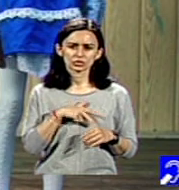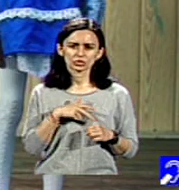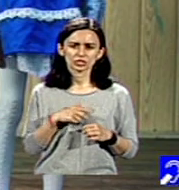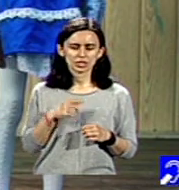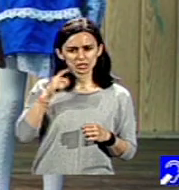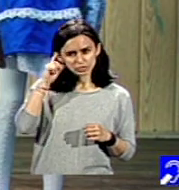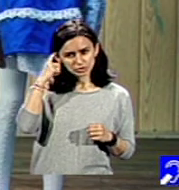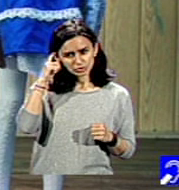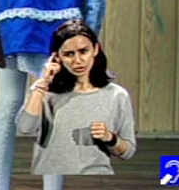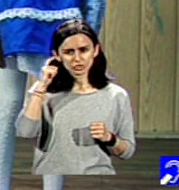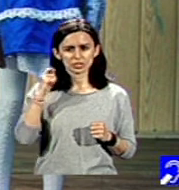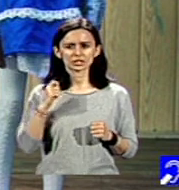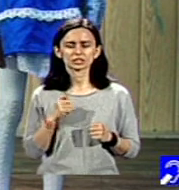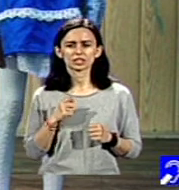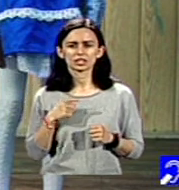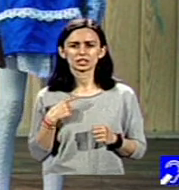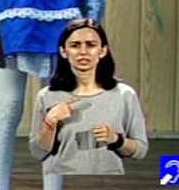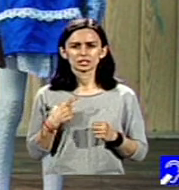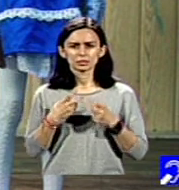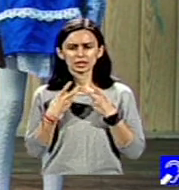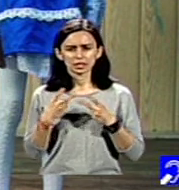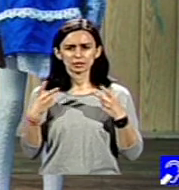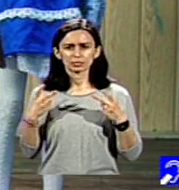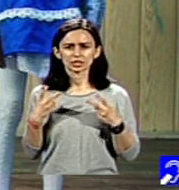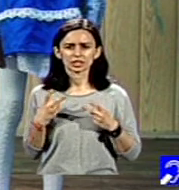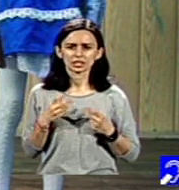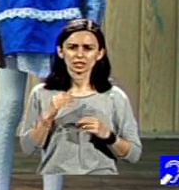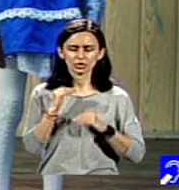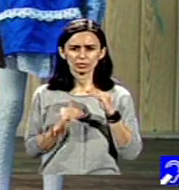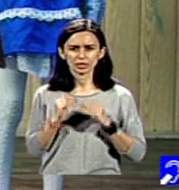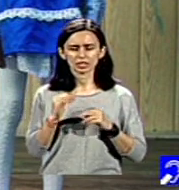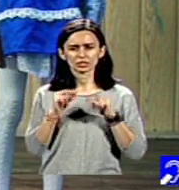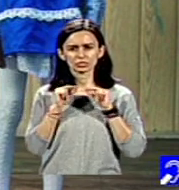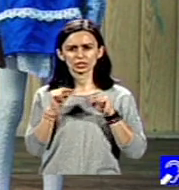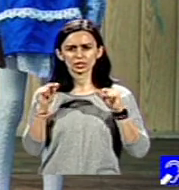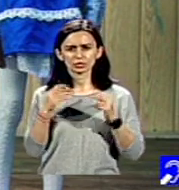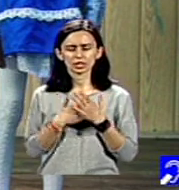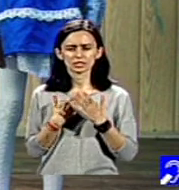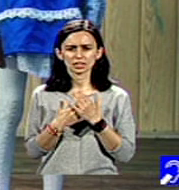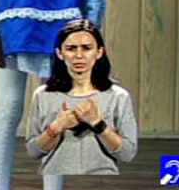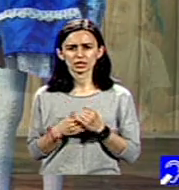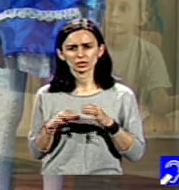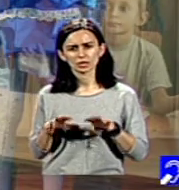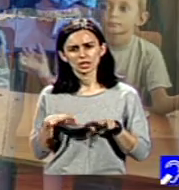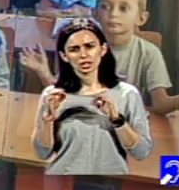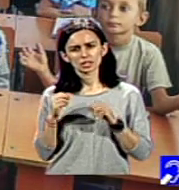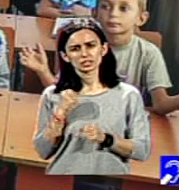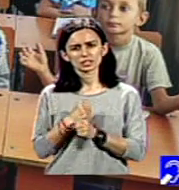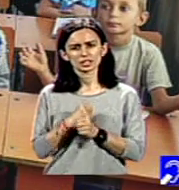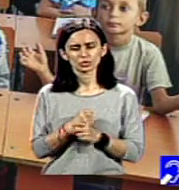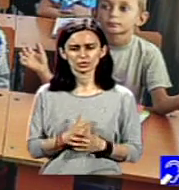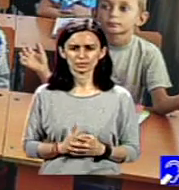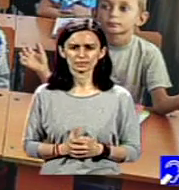cunoștințele sunt mai importante decât educația pentru a-ți găsi de lucru.